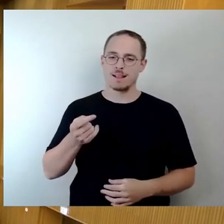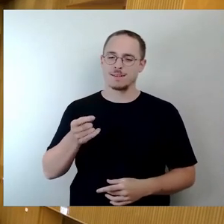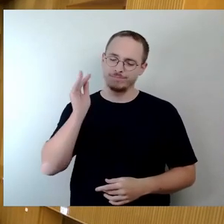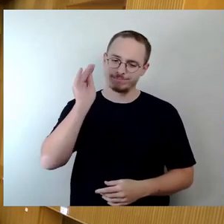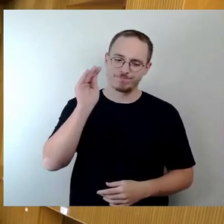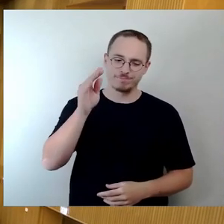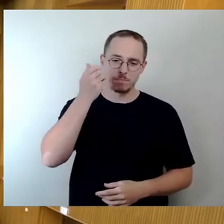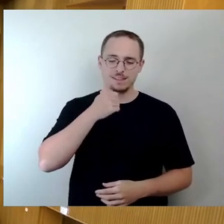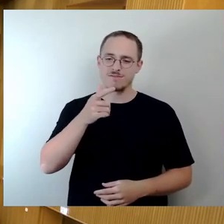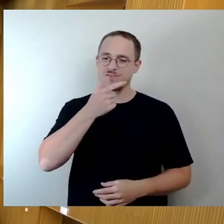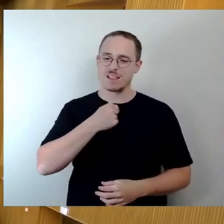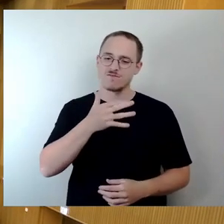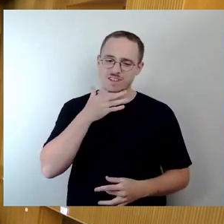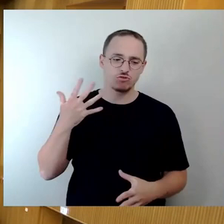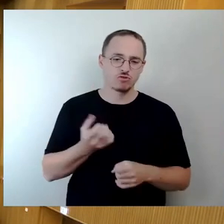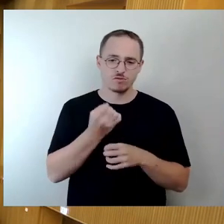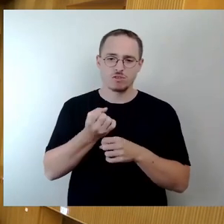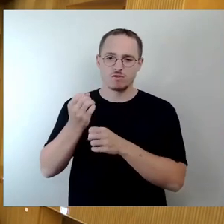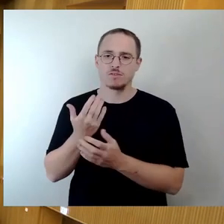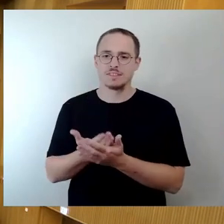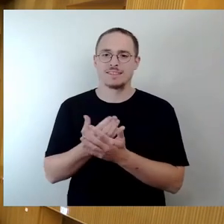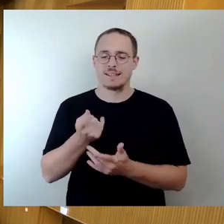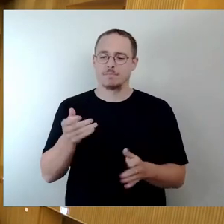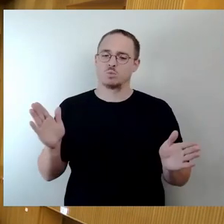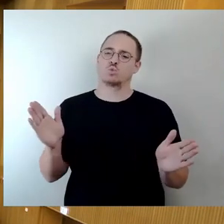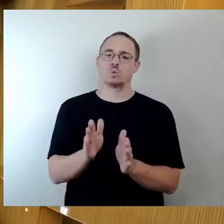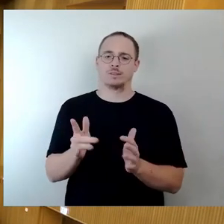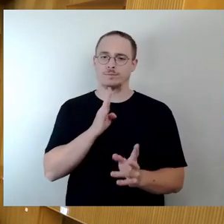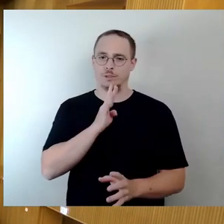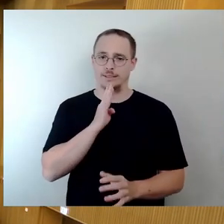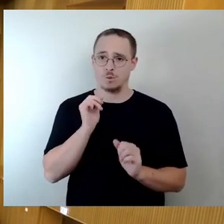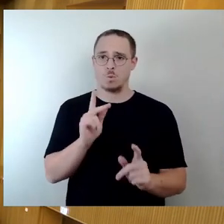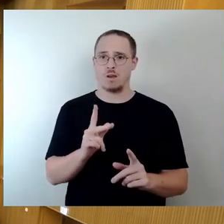was Beschlüsse angeht, dass wir uns kurz und knapp bitte halten und